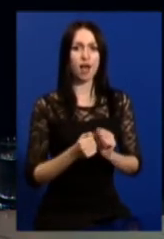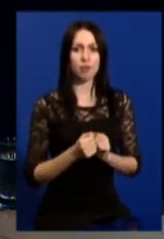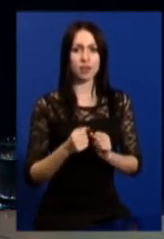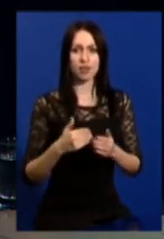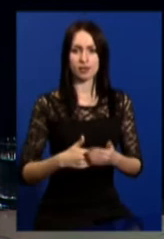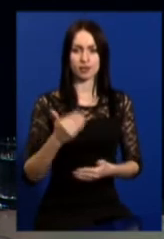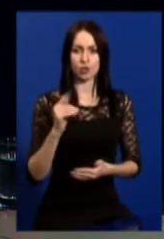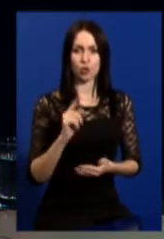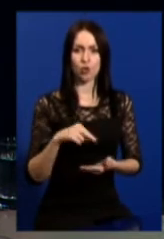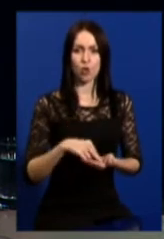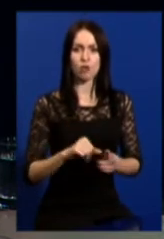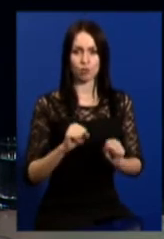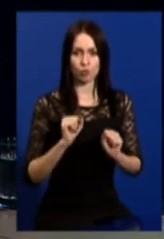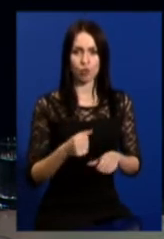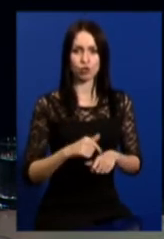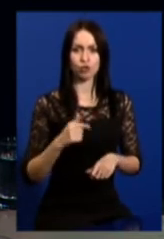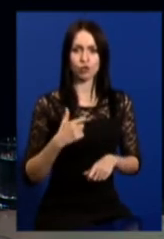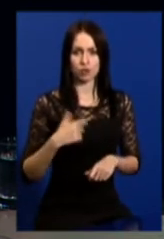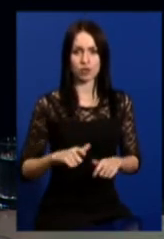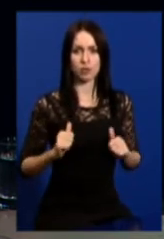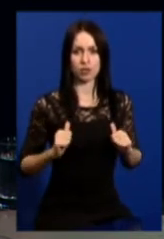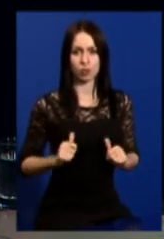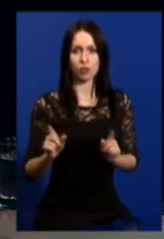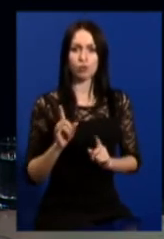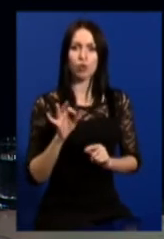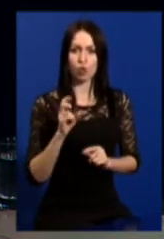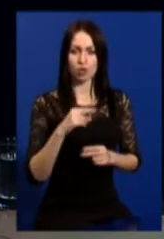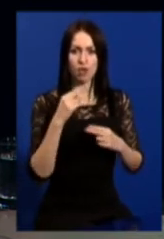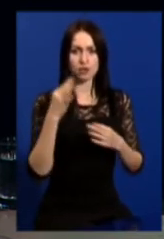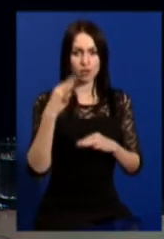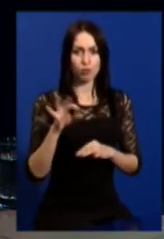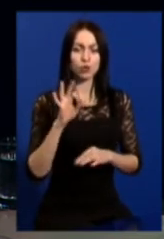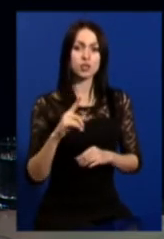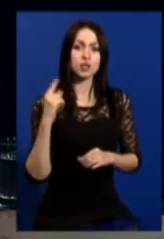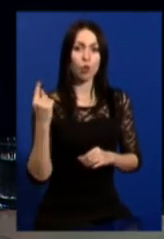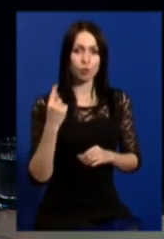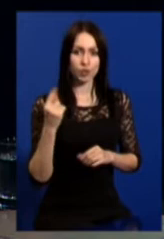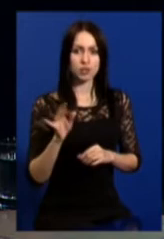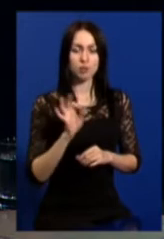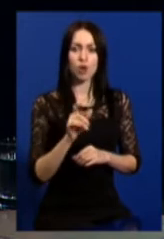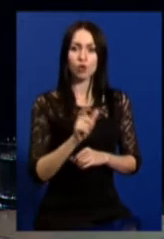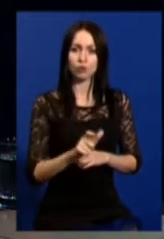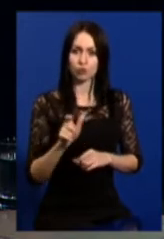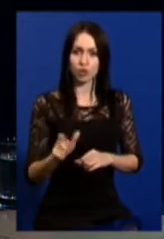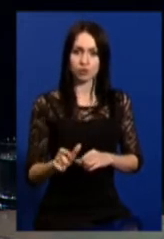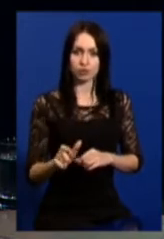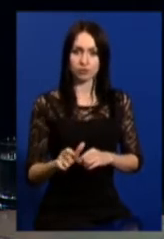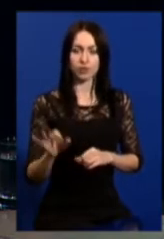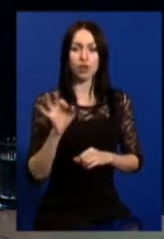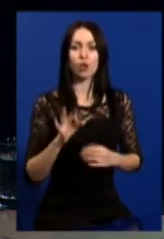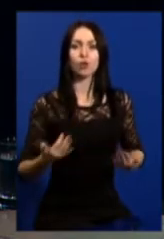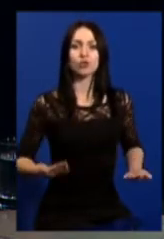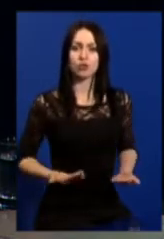спорудою, стіною, можна відчувати себе спокійно. Бо вона дбає про область, про людей, про